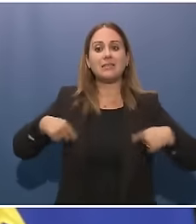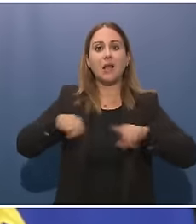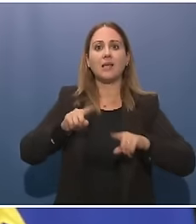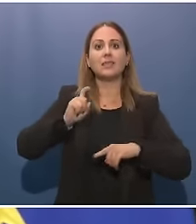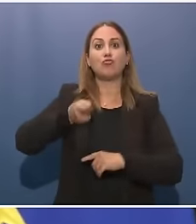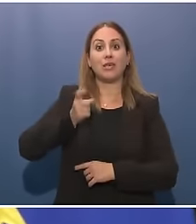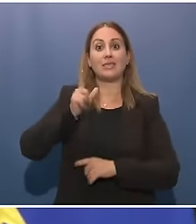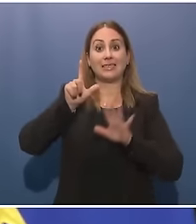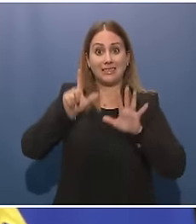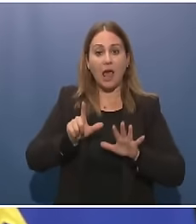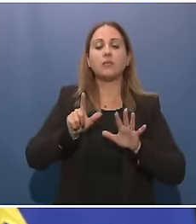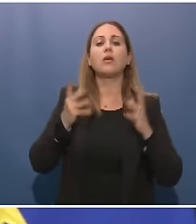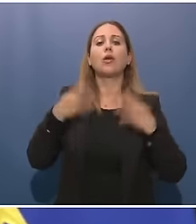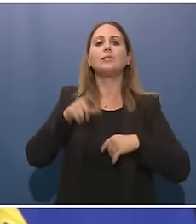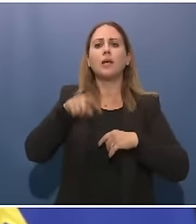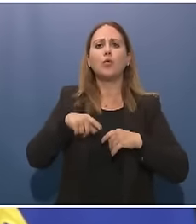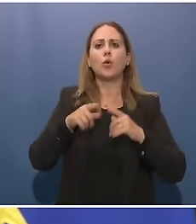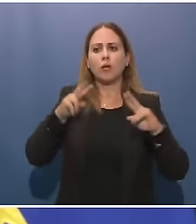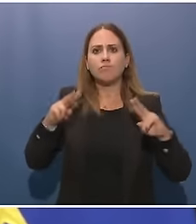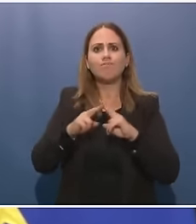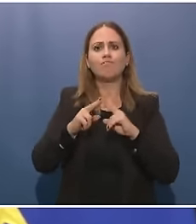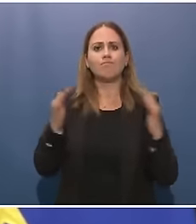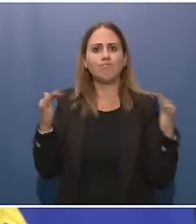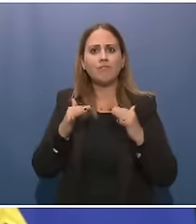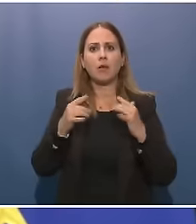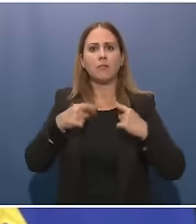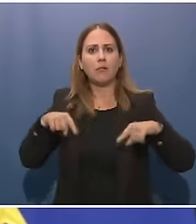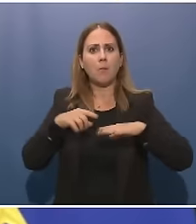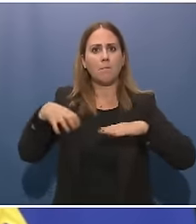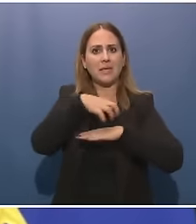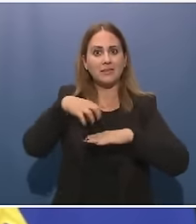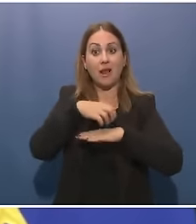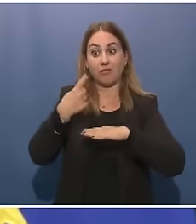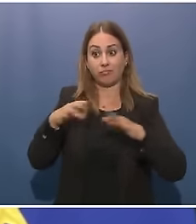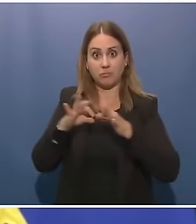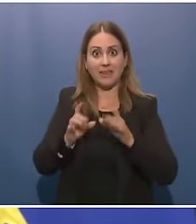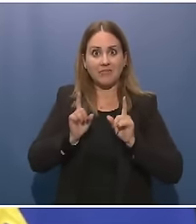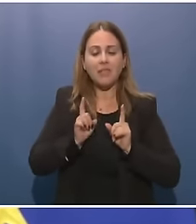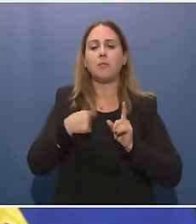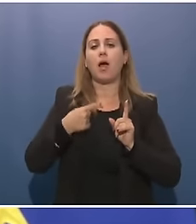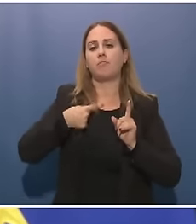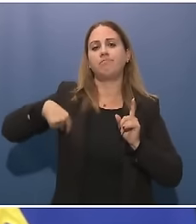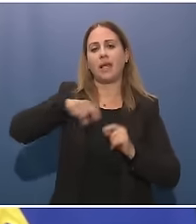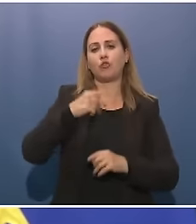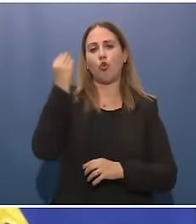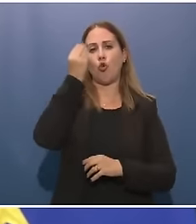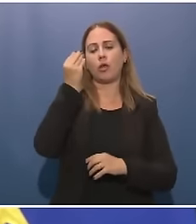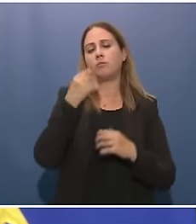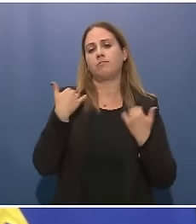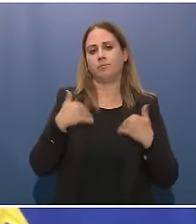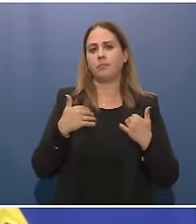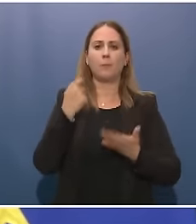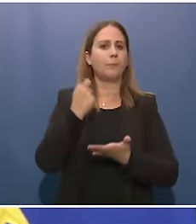ministeriale in materia di difesa, ma in questo tempo era molto importante, secondo noi, anche che si